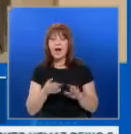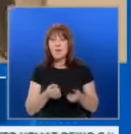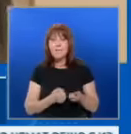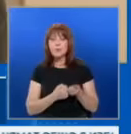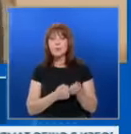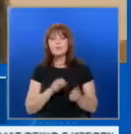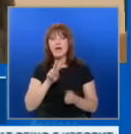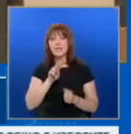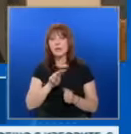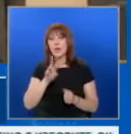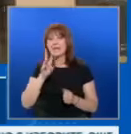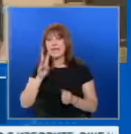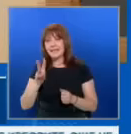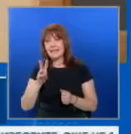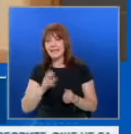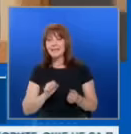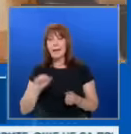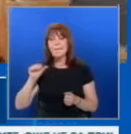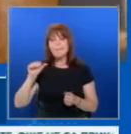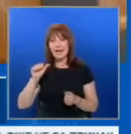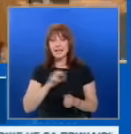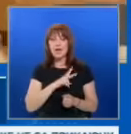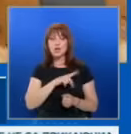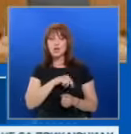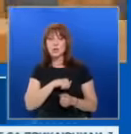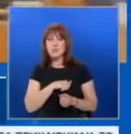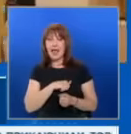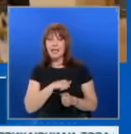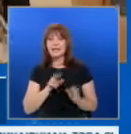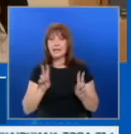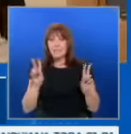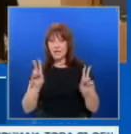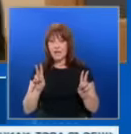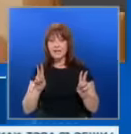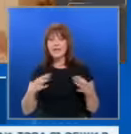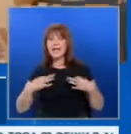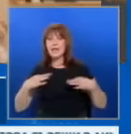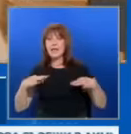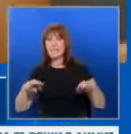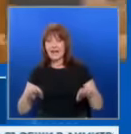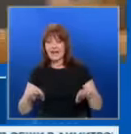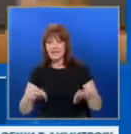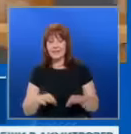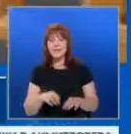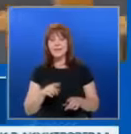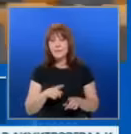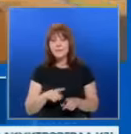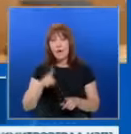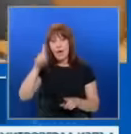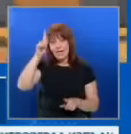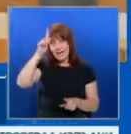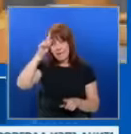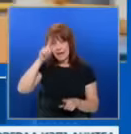политически сили, социал-демократите и либералите. Но както и ти спомена, канцлерът на Германия,